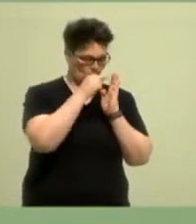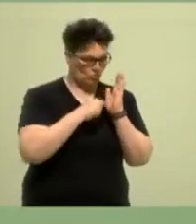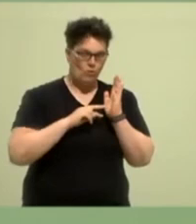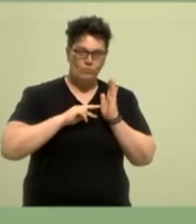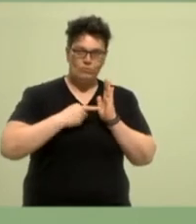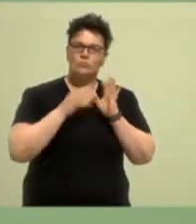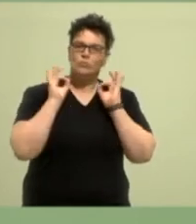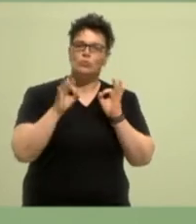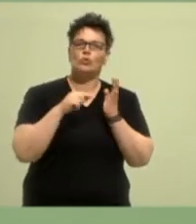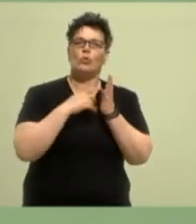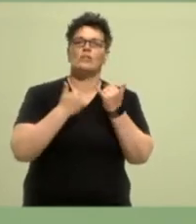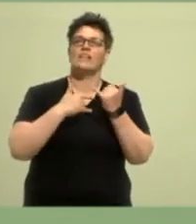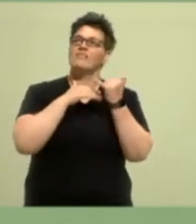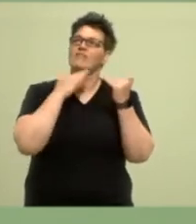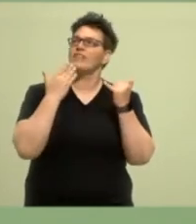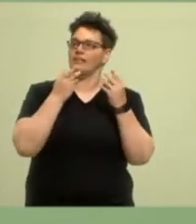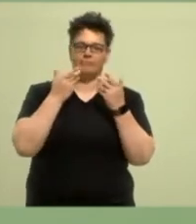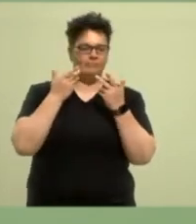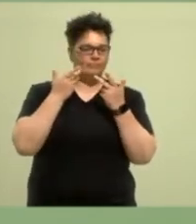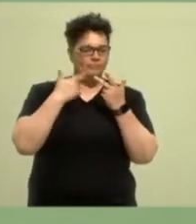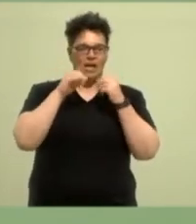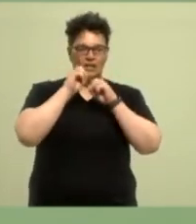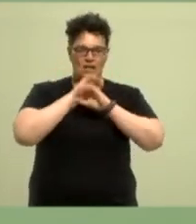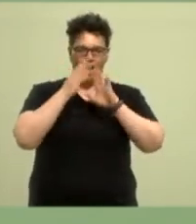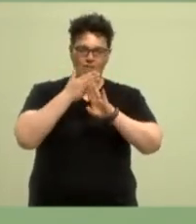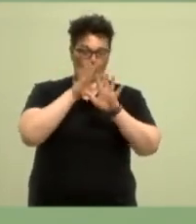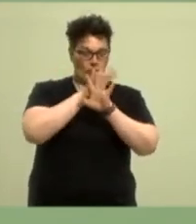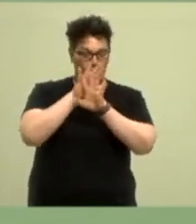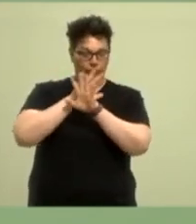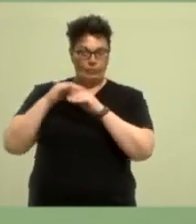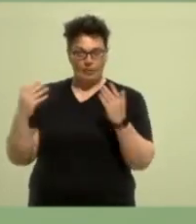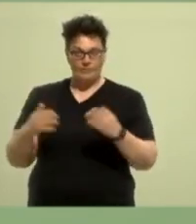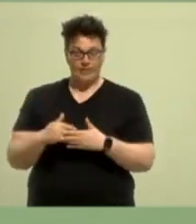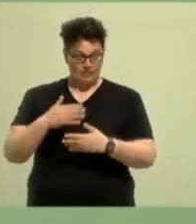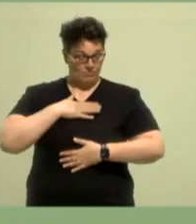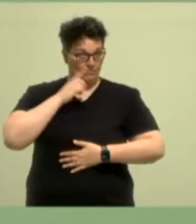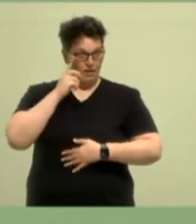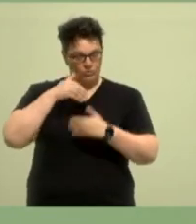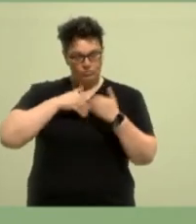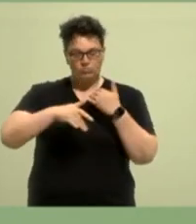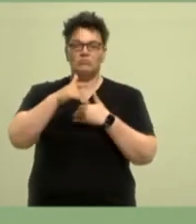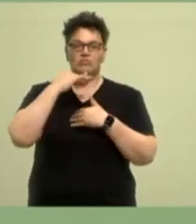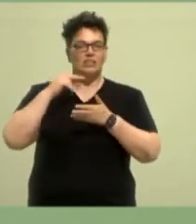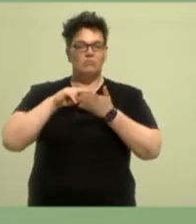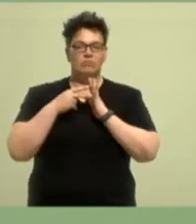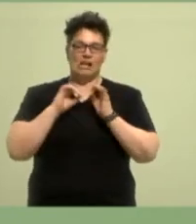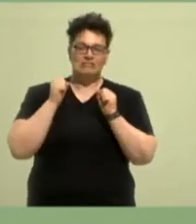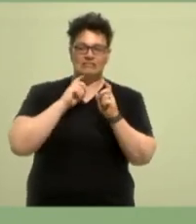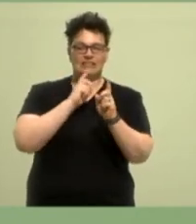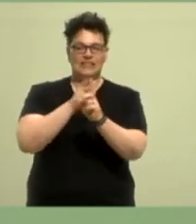jetzt auch vieles. Ich finde, dass wir so viel vorhaben, dass wir